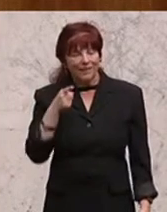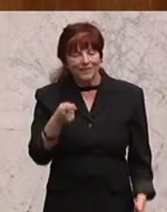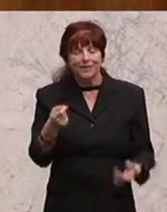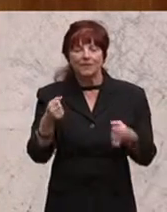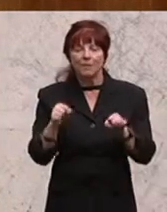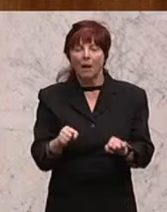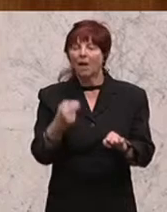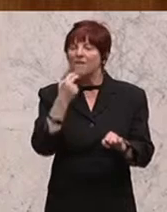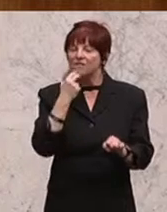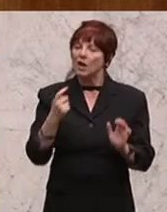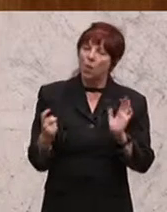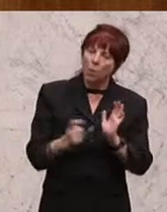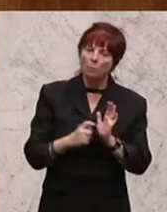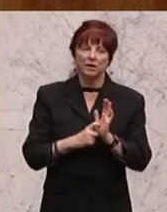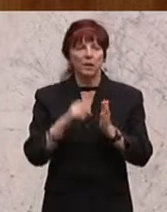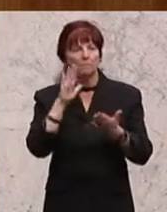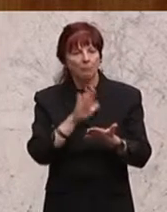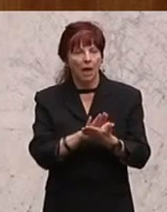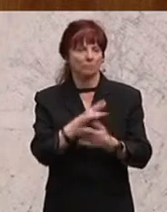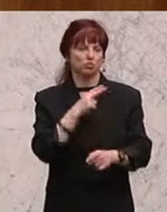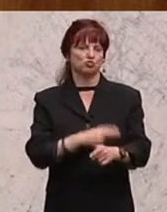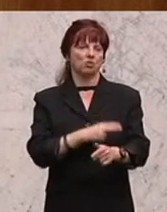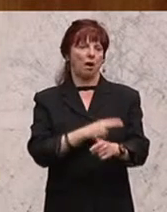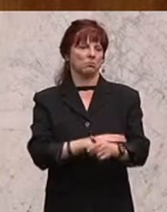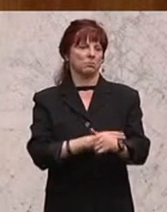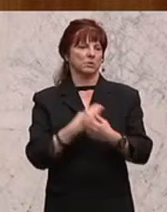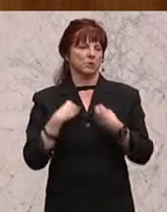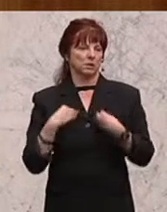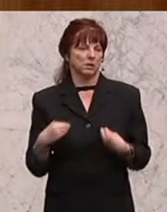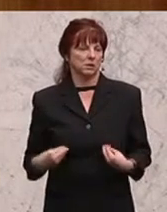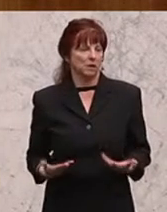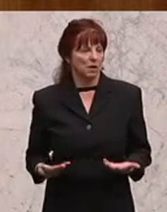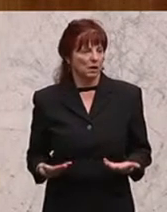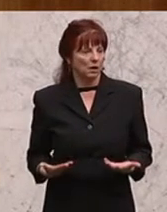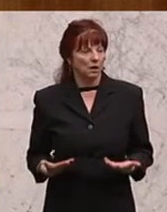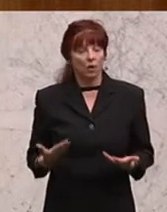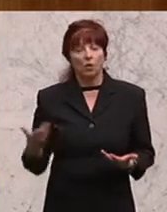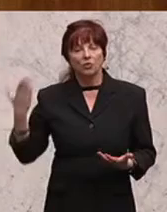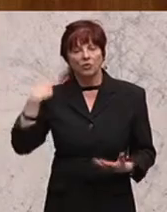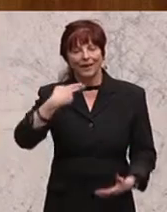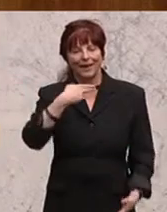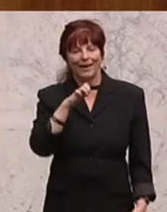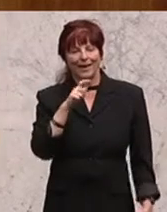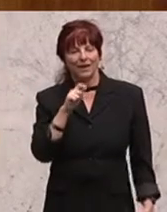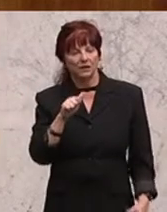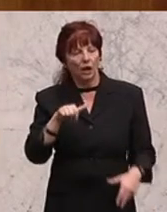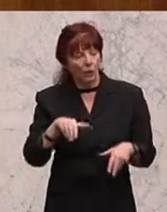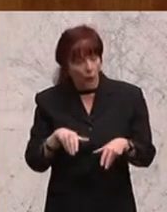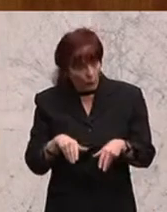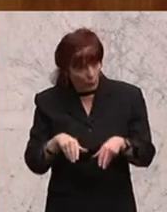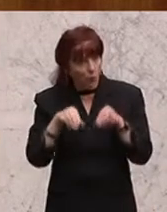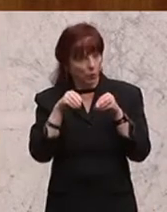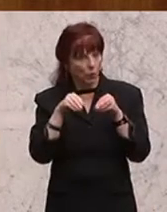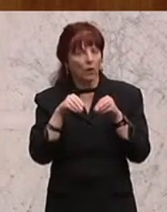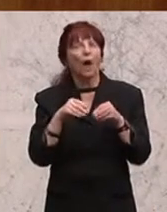Biegen und Brechen in Staatsbesitz halten. Und dass die Gründung der Hafer jetzt endlich, mit der Gründung der Hafer jetzt